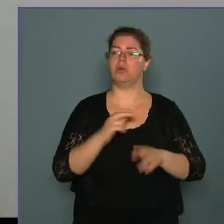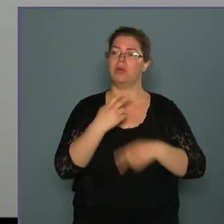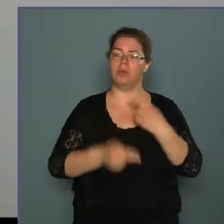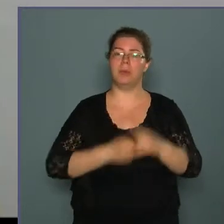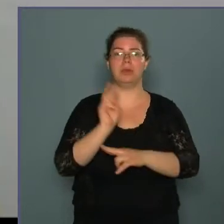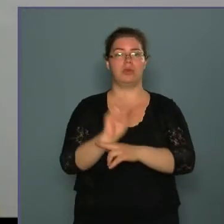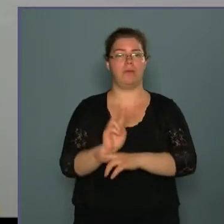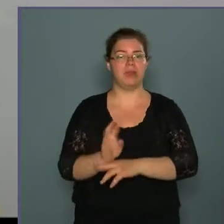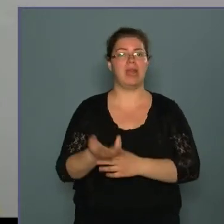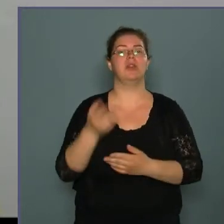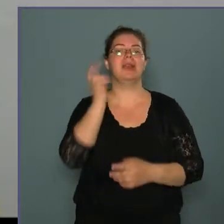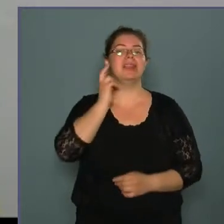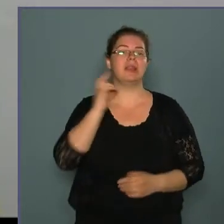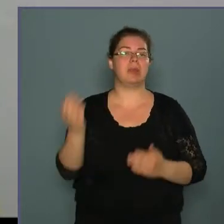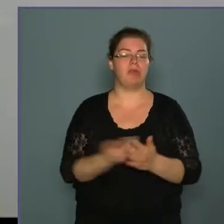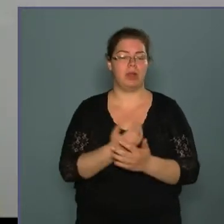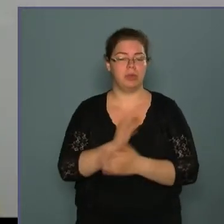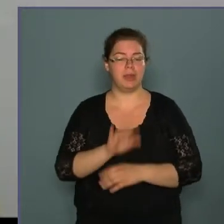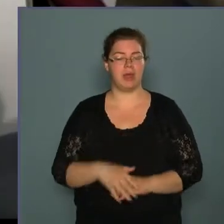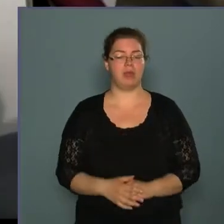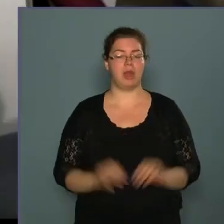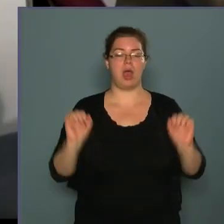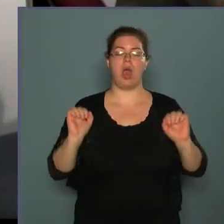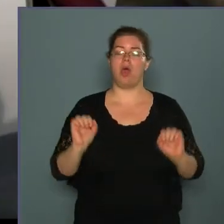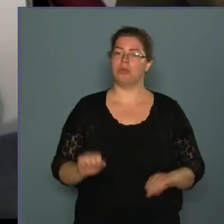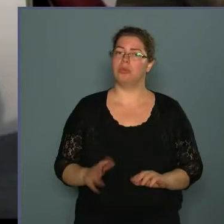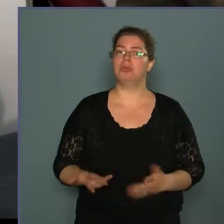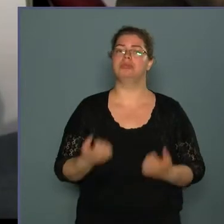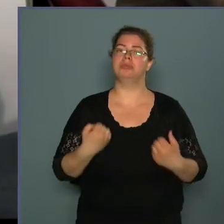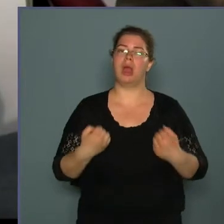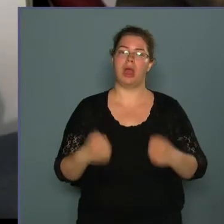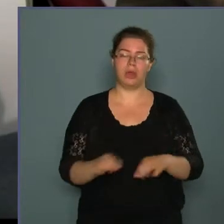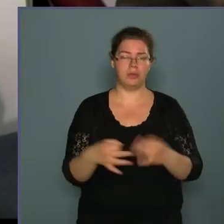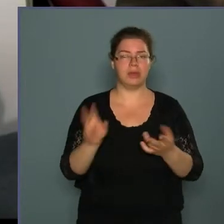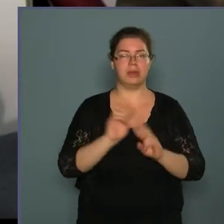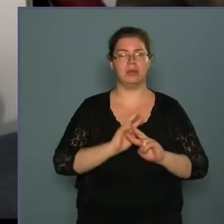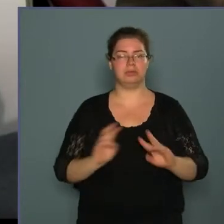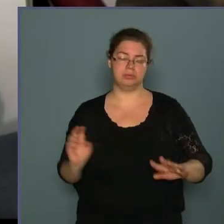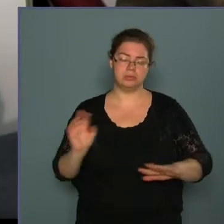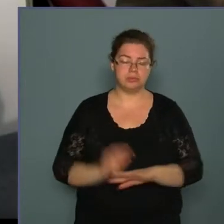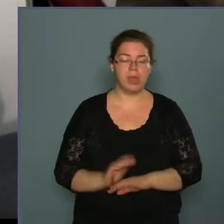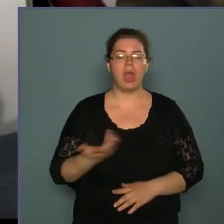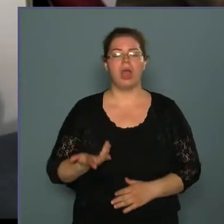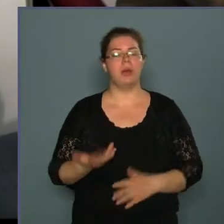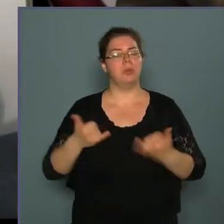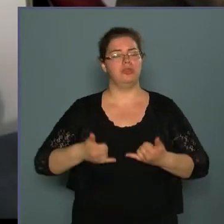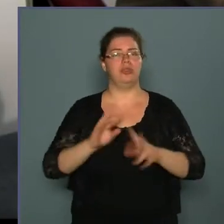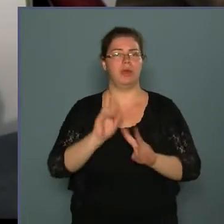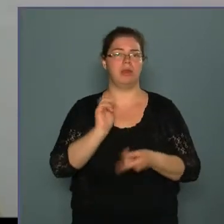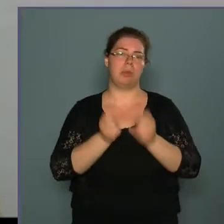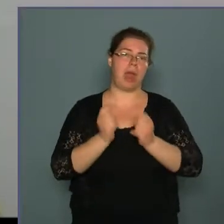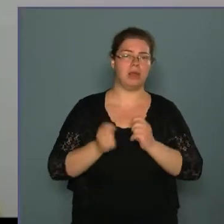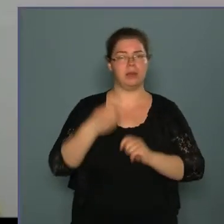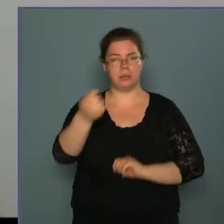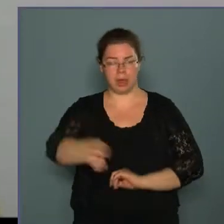figyeljük az intézmények felújítására. Komoly erőfeszítést szoktunk tenni, most is vannak bent pályázataink,